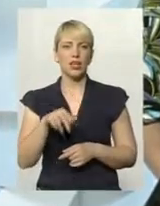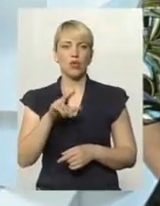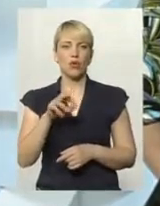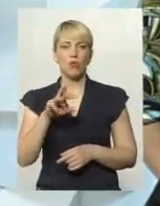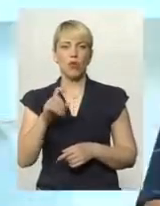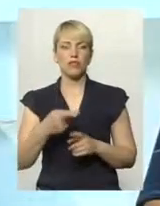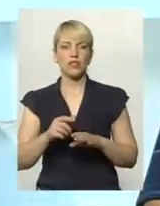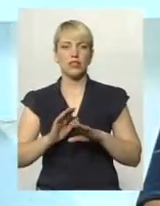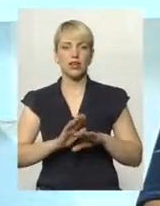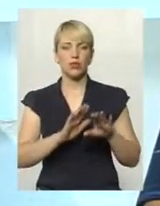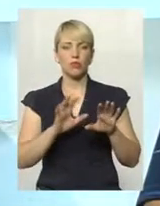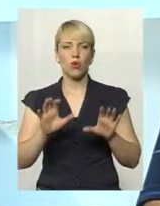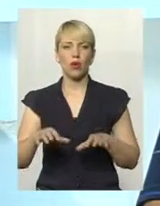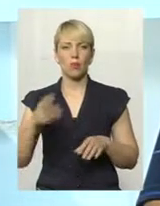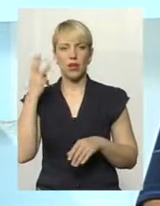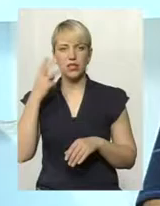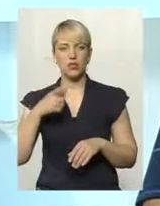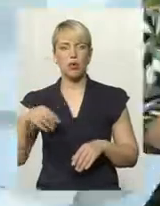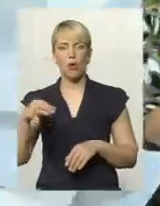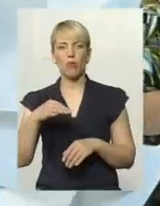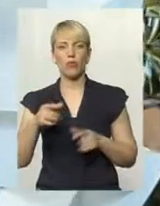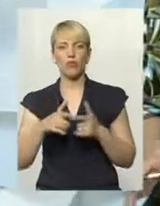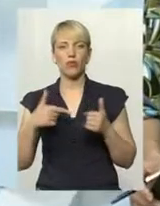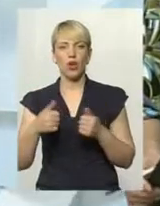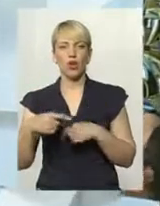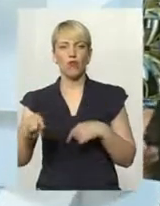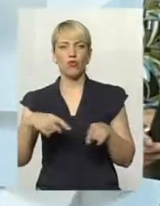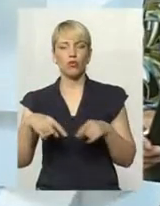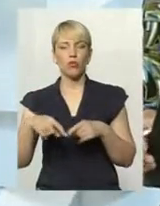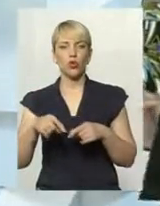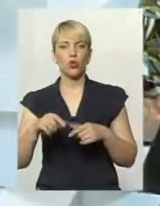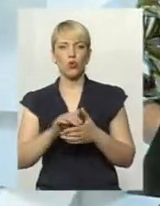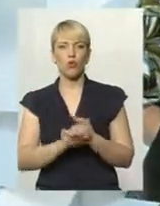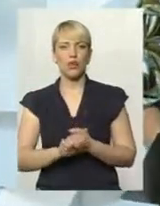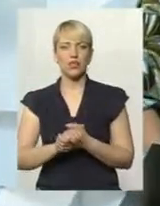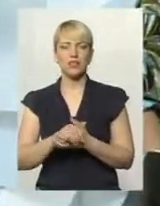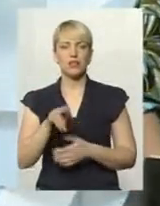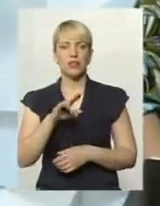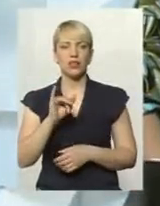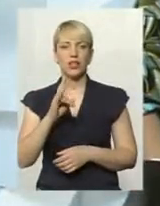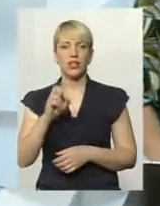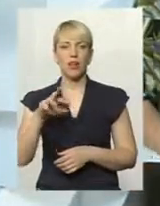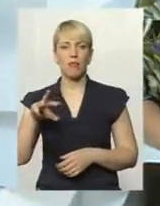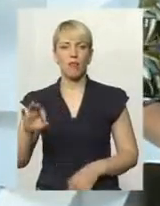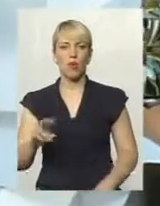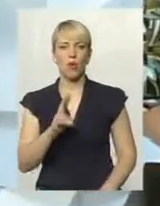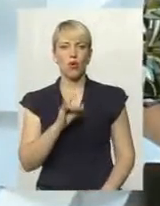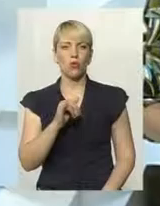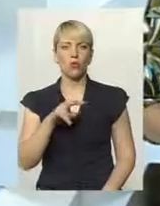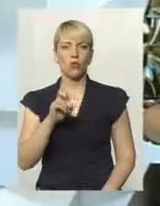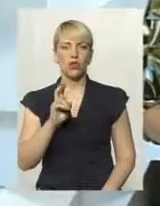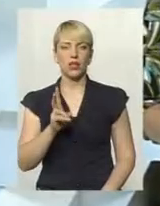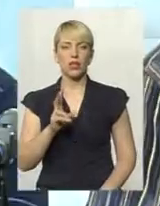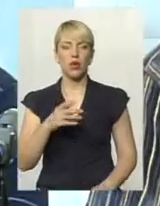заступник голови Хмельницької обласної організації футбольного спортивного туриста «Динамо». Микола Миколаївич Кулик, громадський